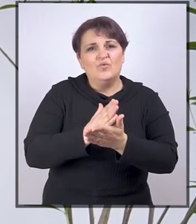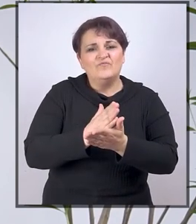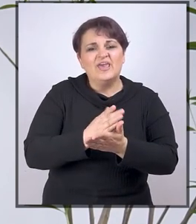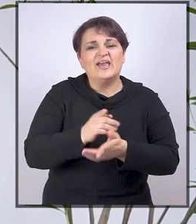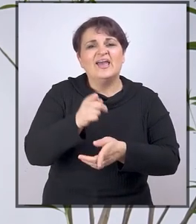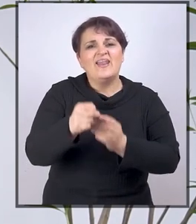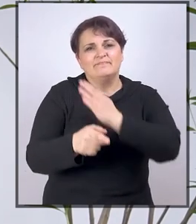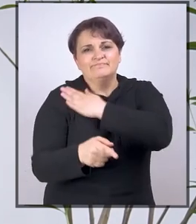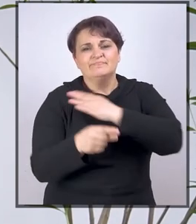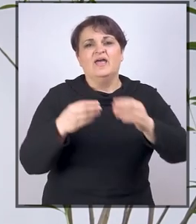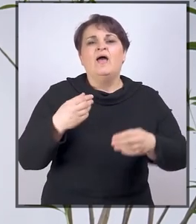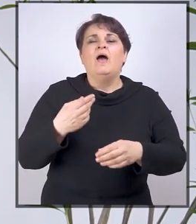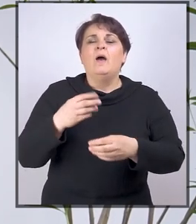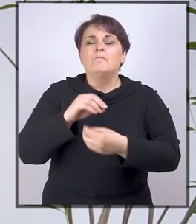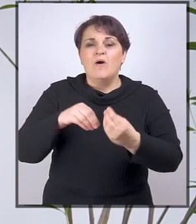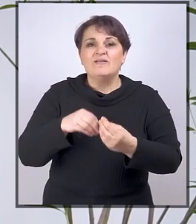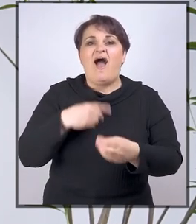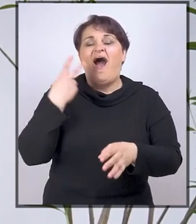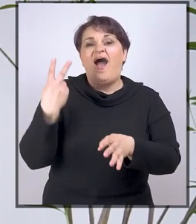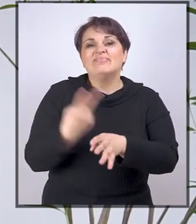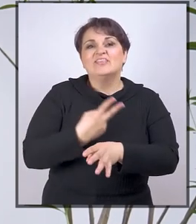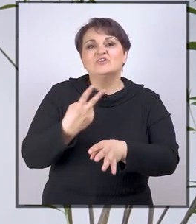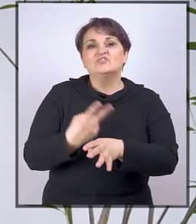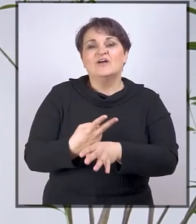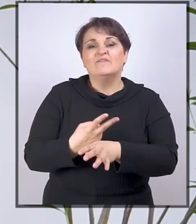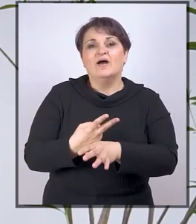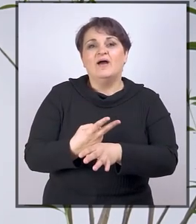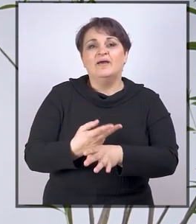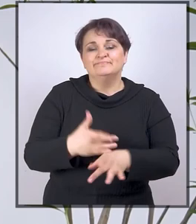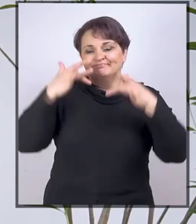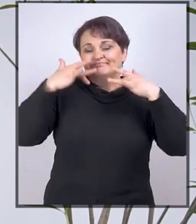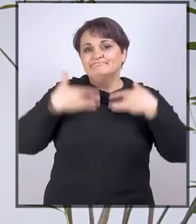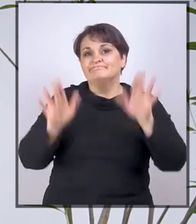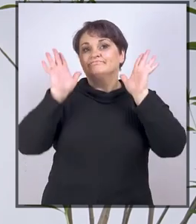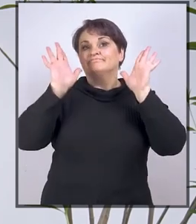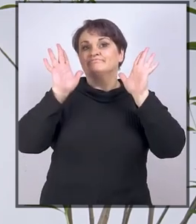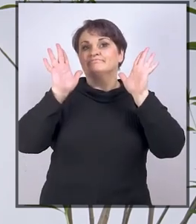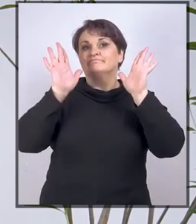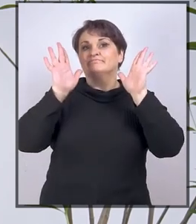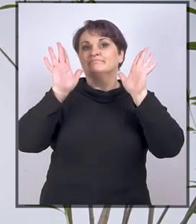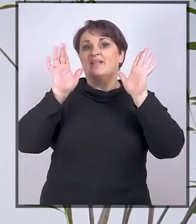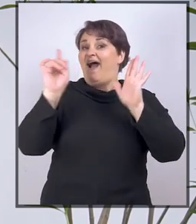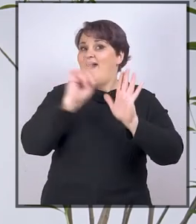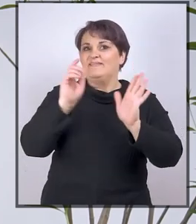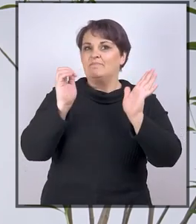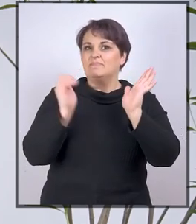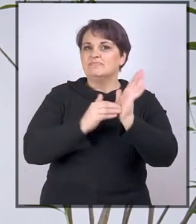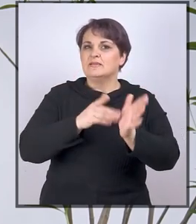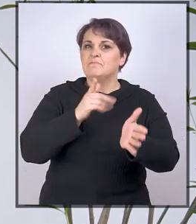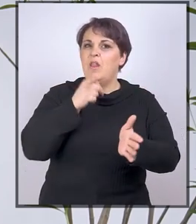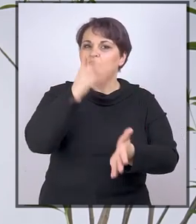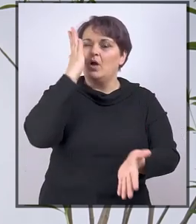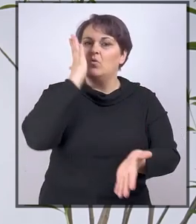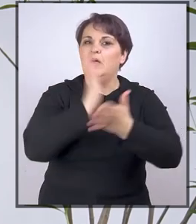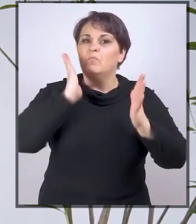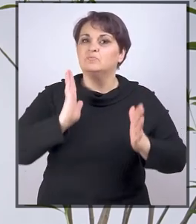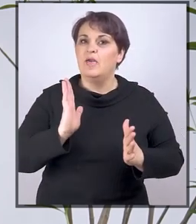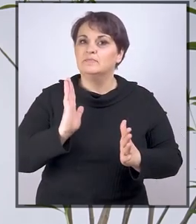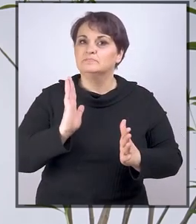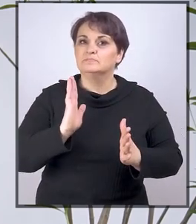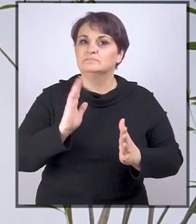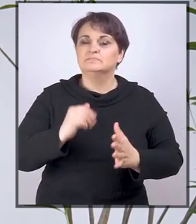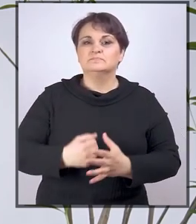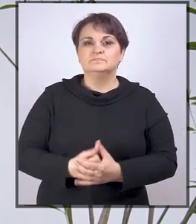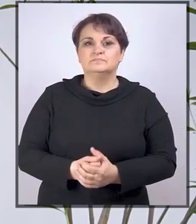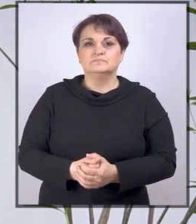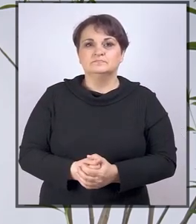još uvijek je ostavljeno porodici, a država je amnestirana, a ne bi trebalo tako da